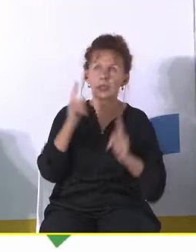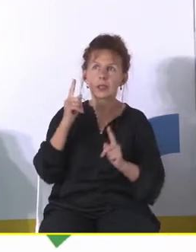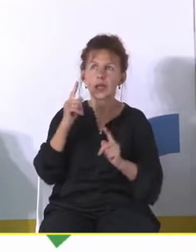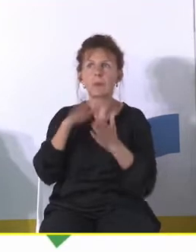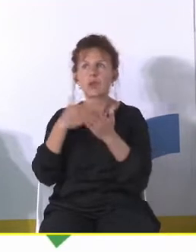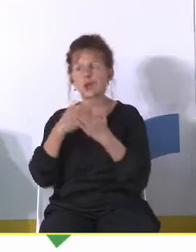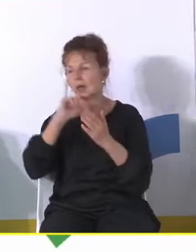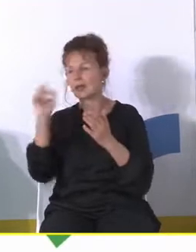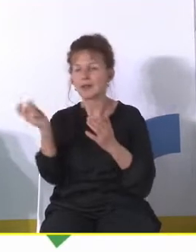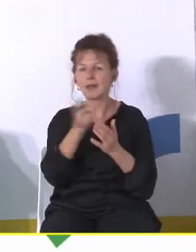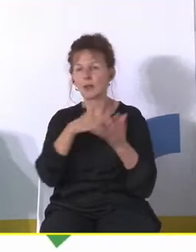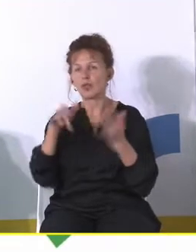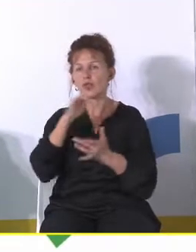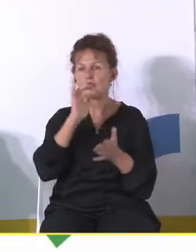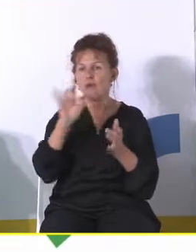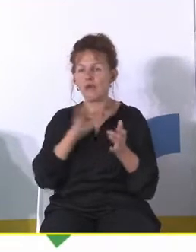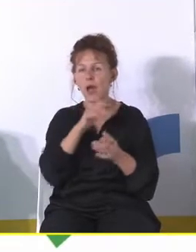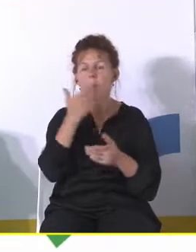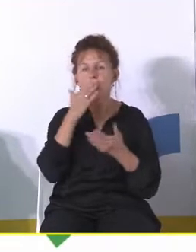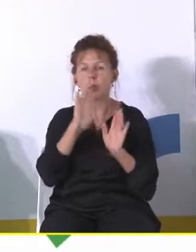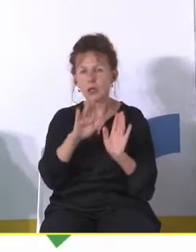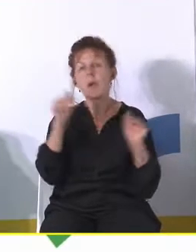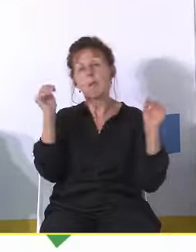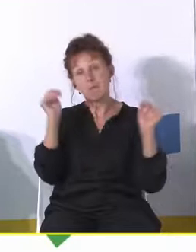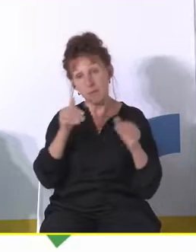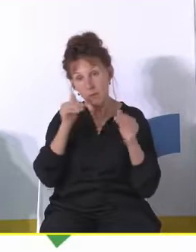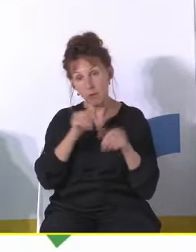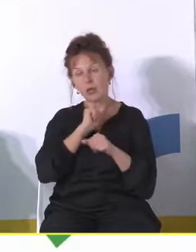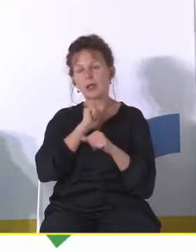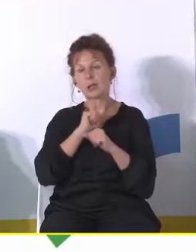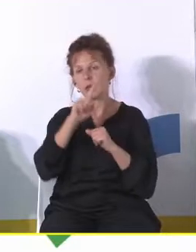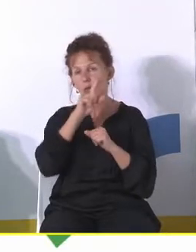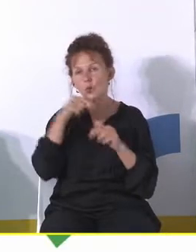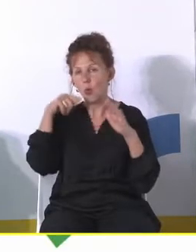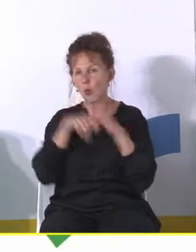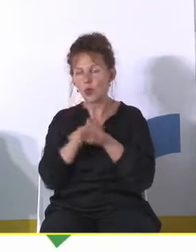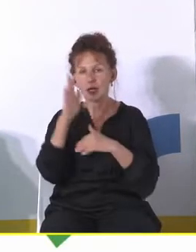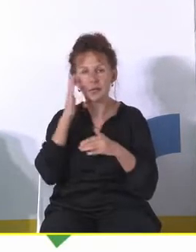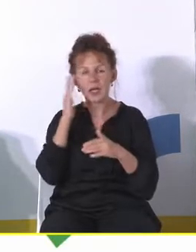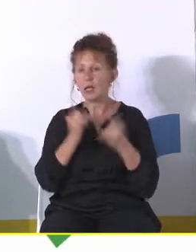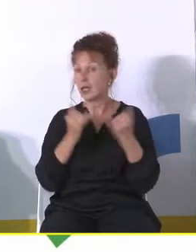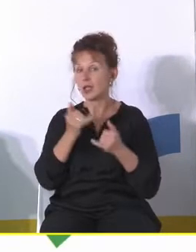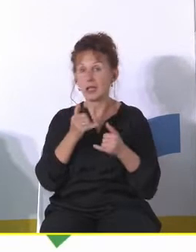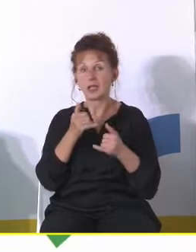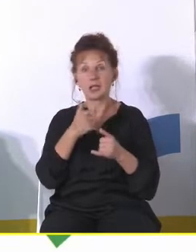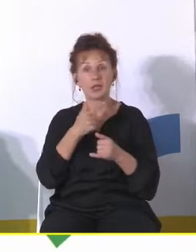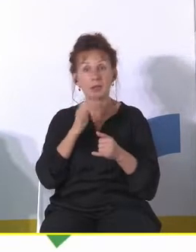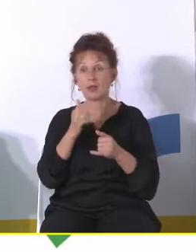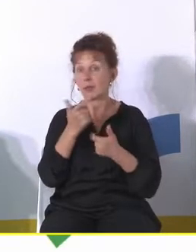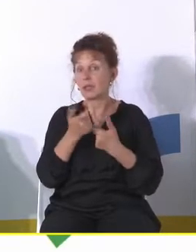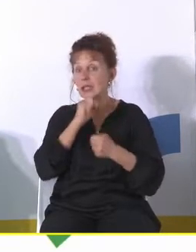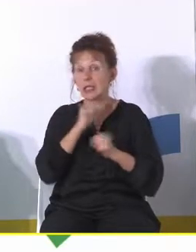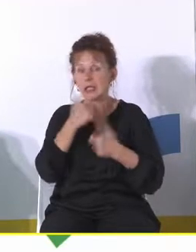już na całym świecie też pokazują że to po prostu się może zdarzyć i się będzie zdarzać jeżeli nic nie będziemy w tą stronę w tym kierunku